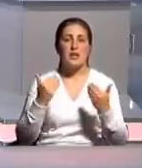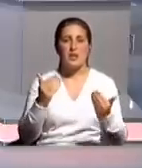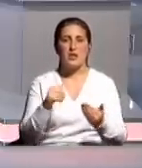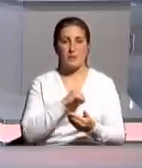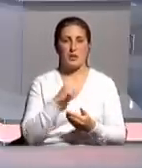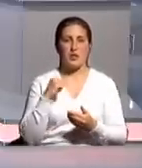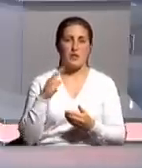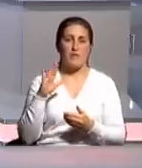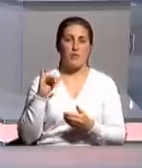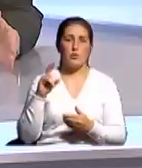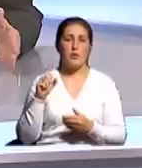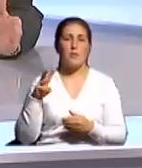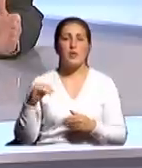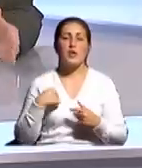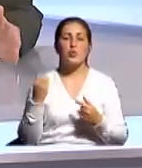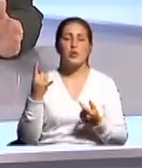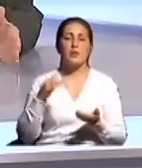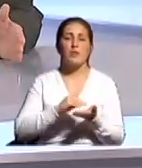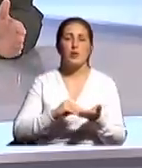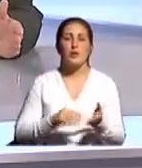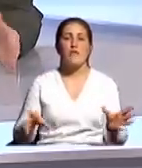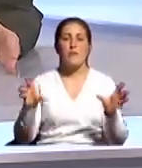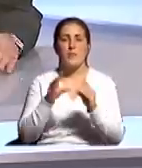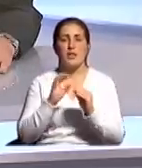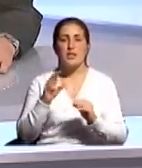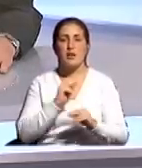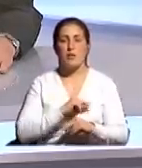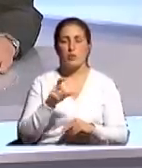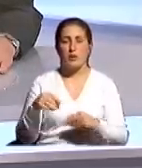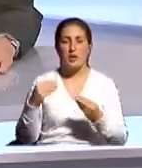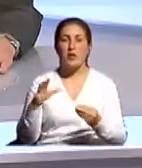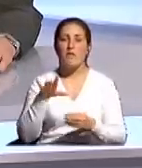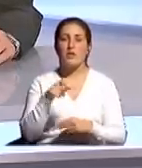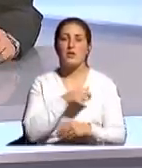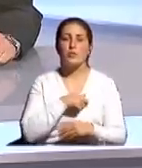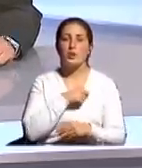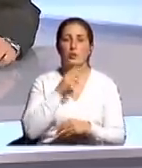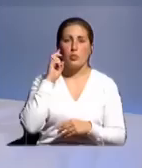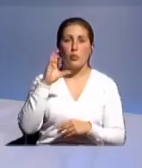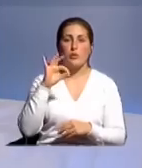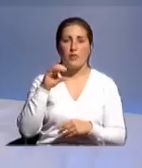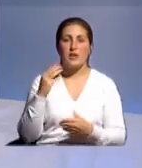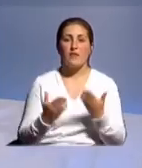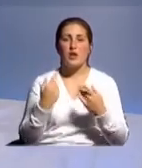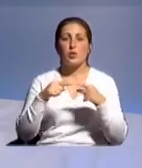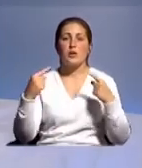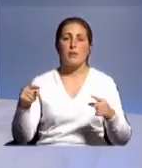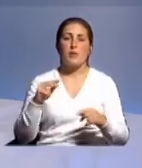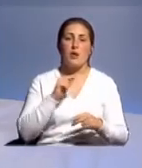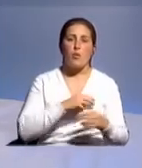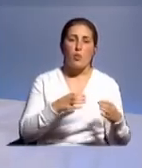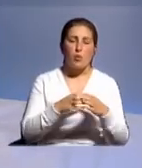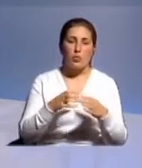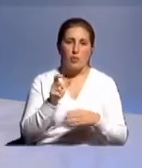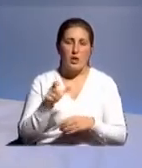самостоятельно вузами. Но я еще раз повторюсь, вместе с работодателями. Вы депутат госсовета, наверняка с другими коллегами, с другими ректорами